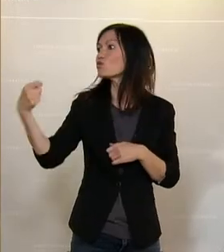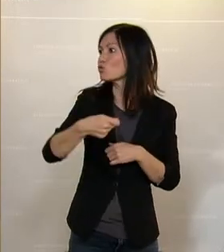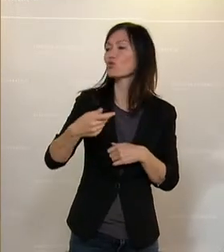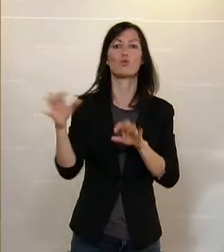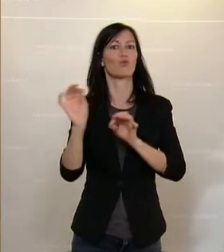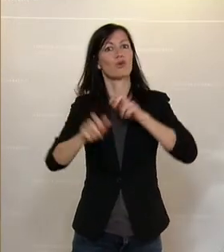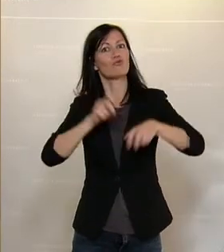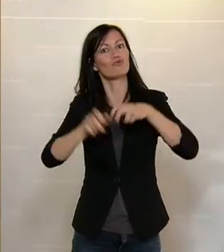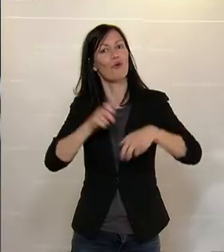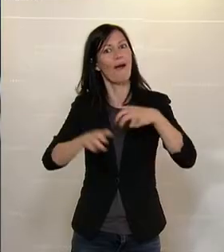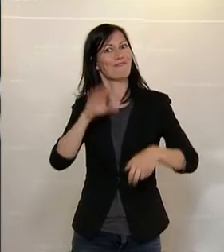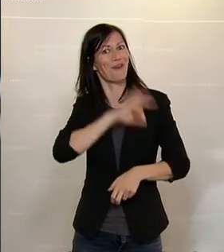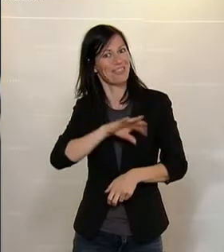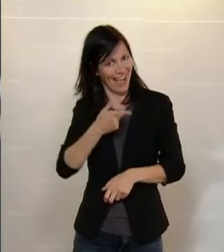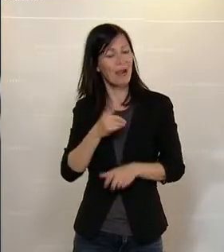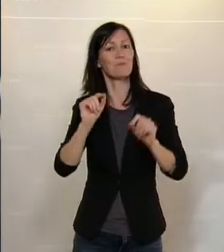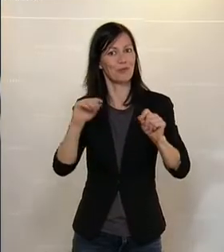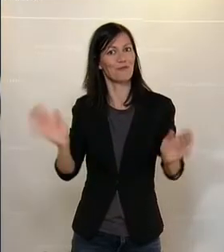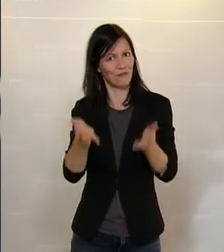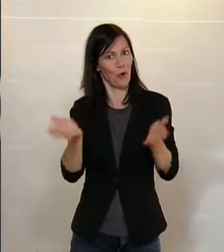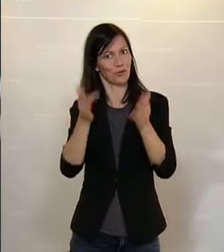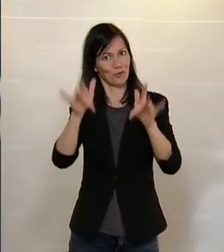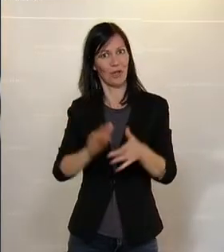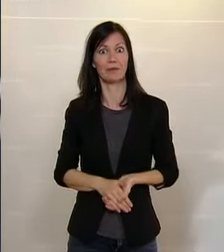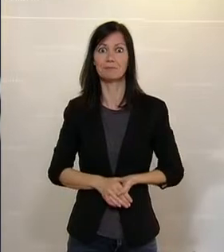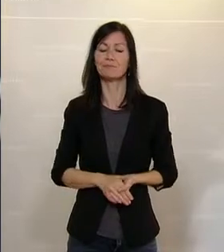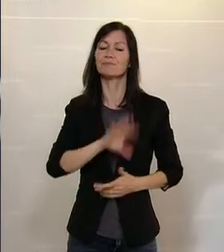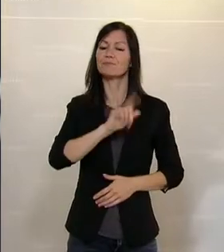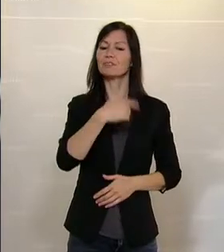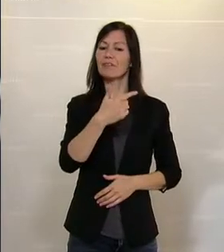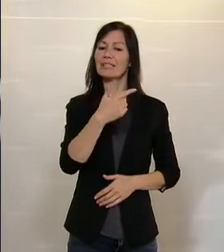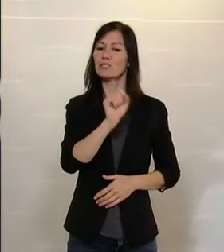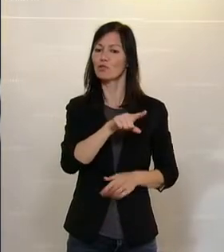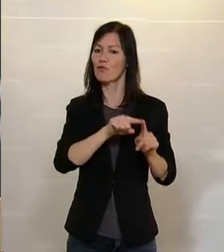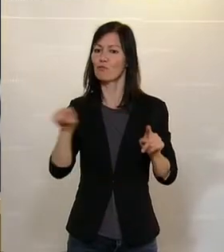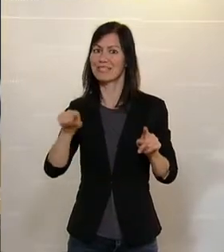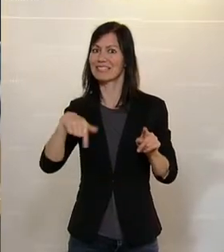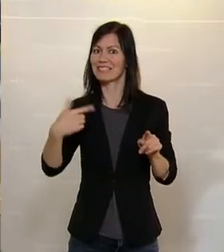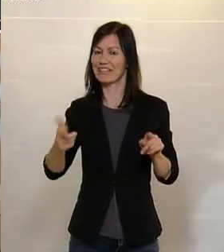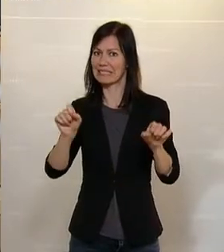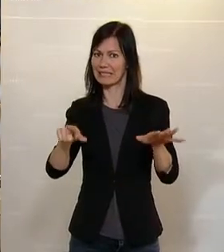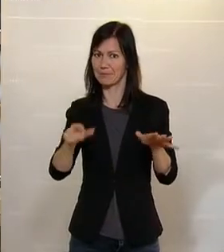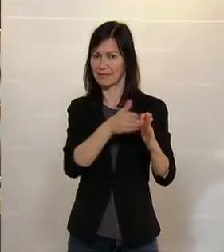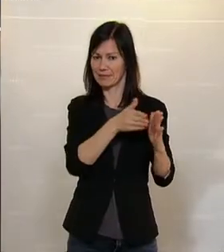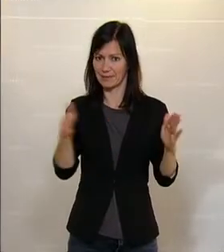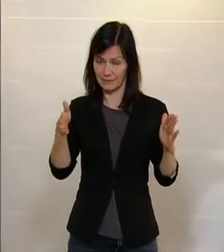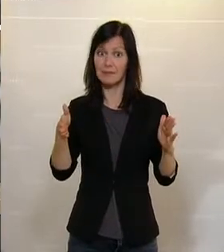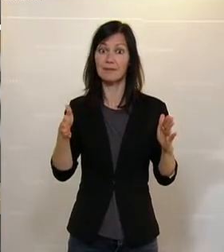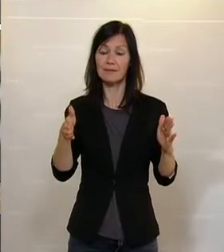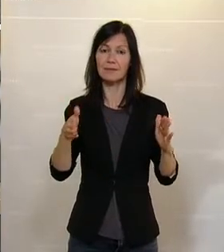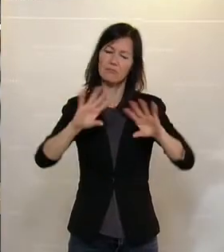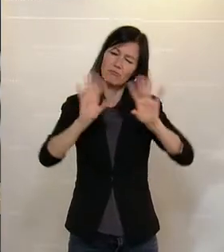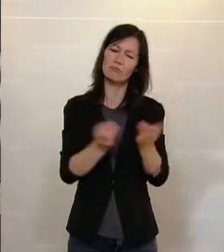Steuerbegünstigungen gefördert. In den Jahren 2012 bis 2017 flossen rund